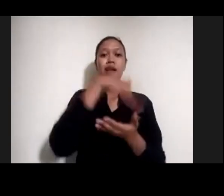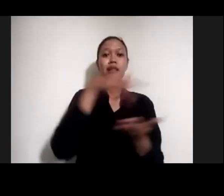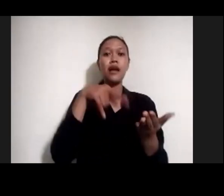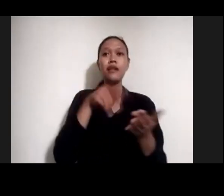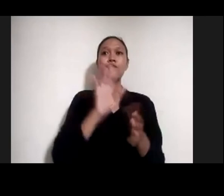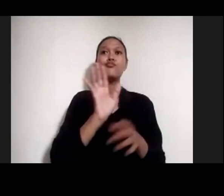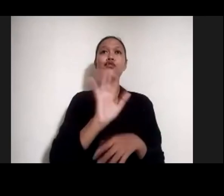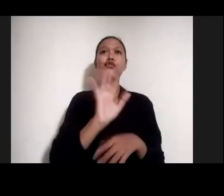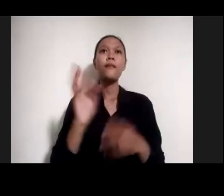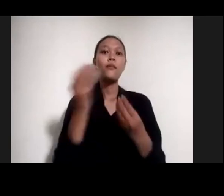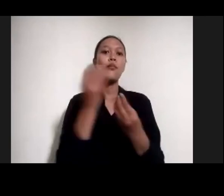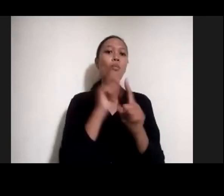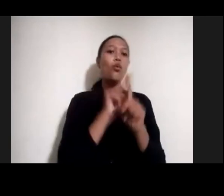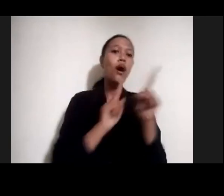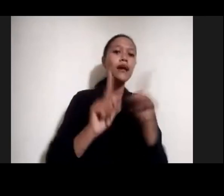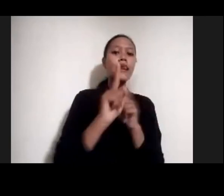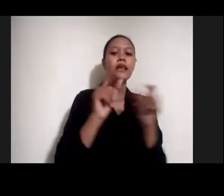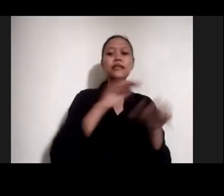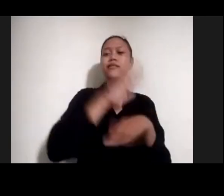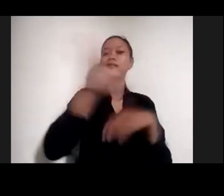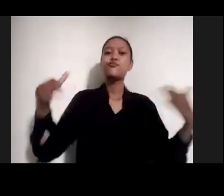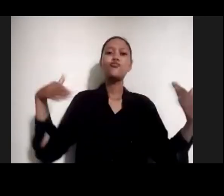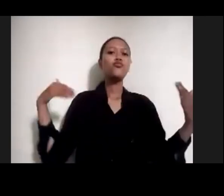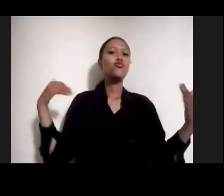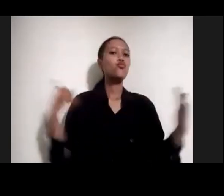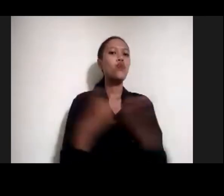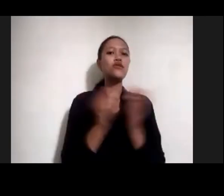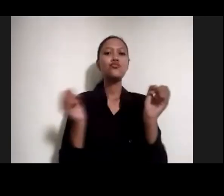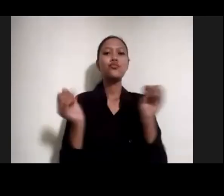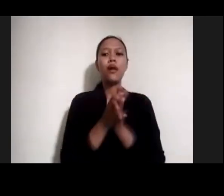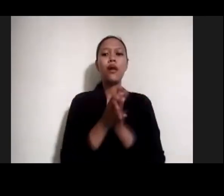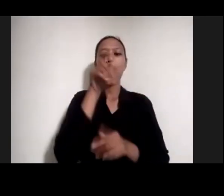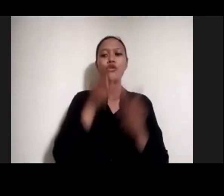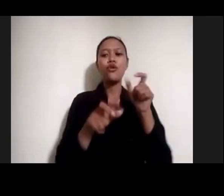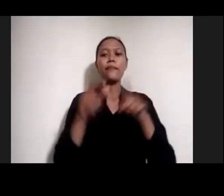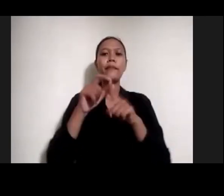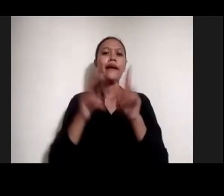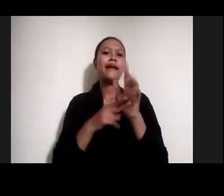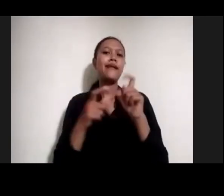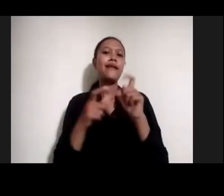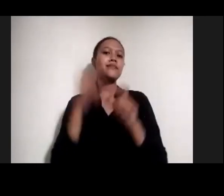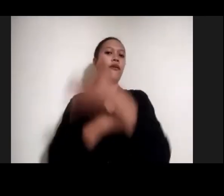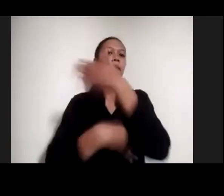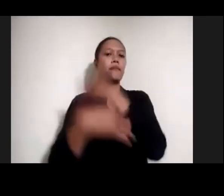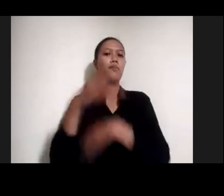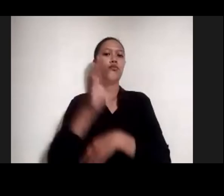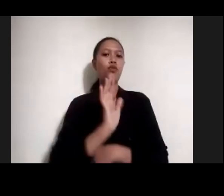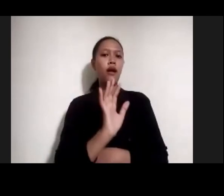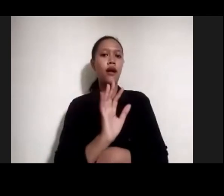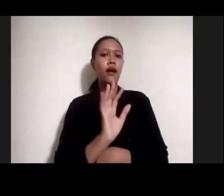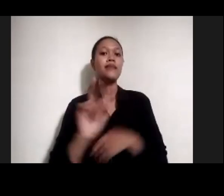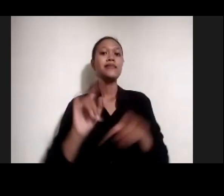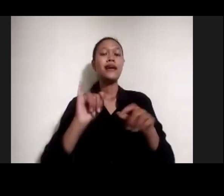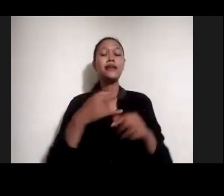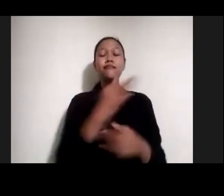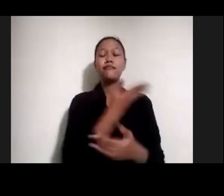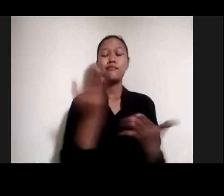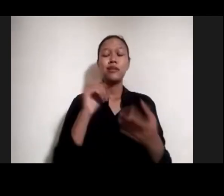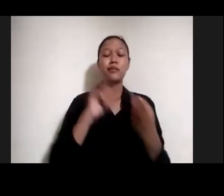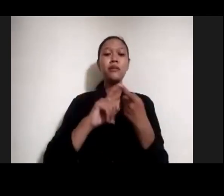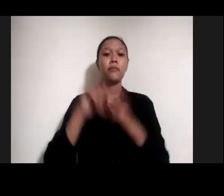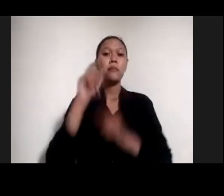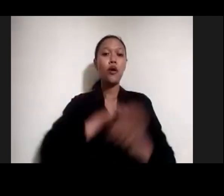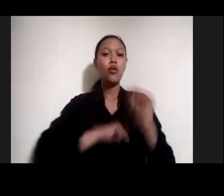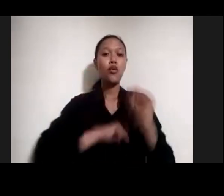dari keseluruhan. Jadi, apa yang dilakukan oleh teman-teman, hanya meng-capture 30